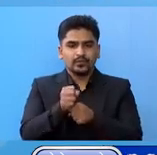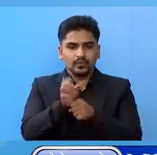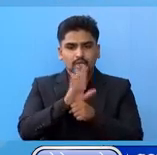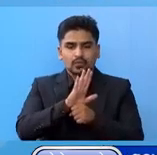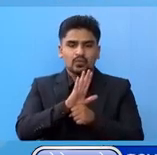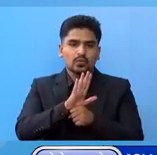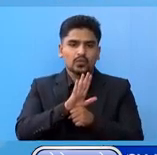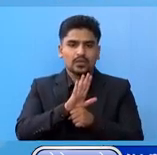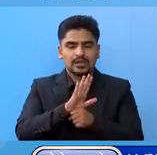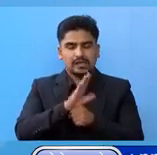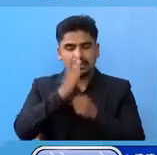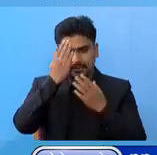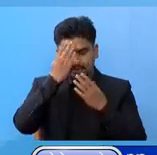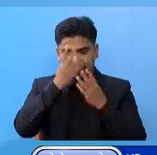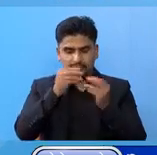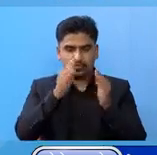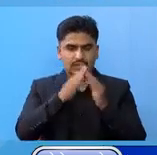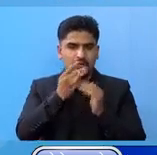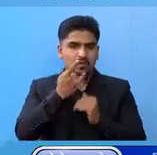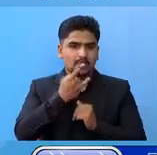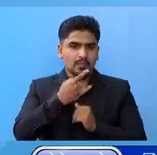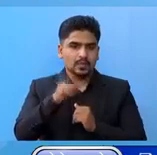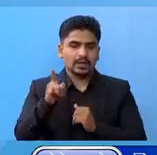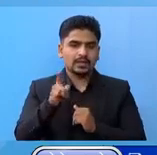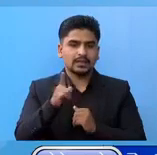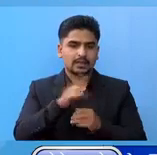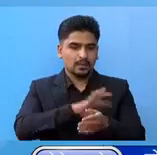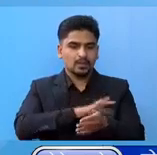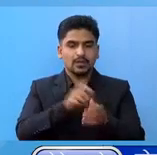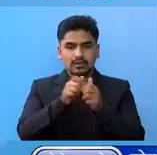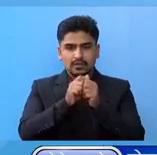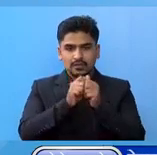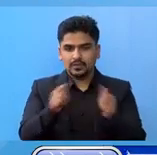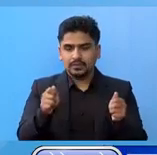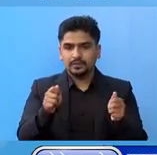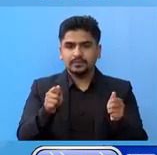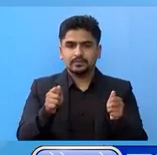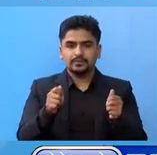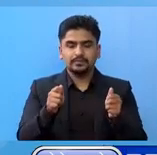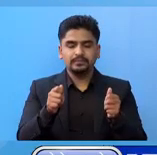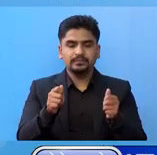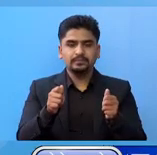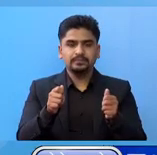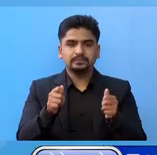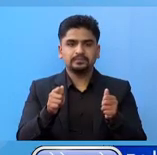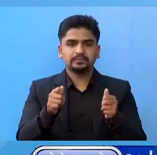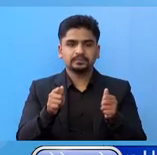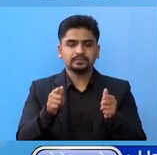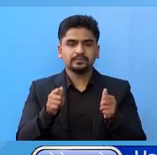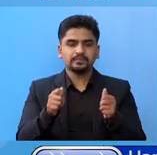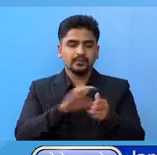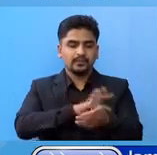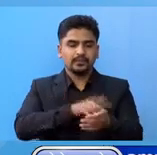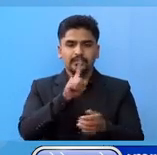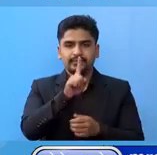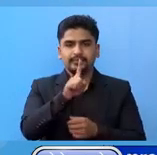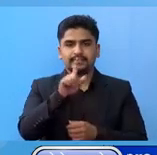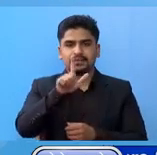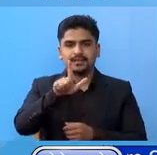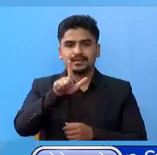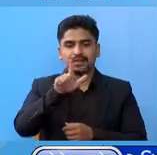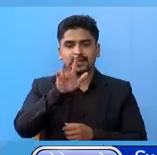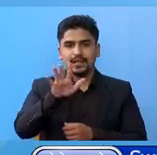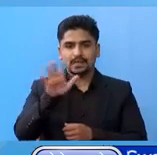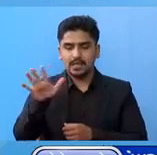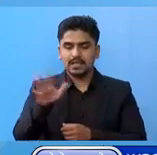संक्रमण बाट मुक्त भाई डिश्चाज हुनु हुने अरू, पनी एस परकार हुनुन्चा। प्रदेश एक मां सास से